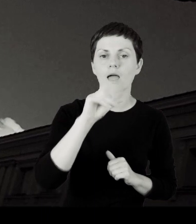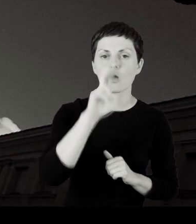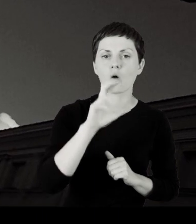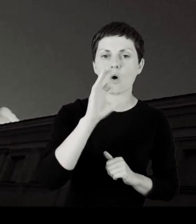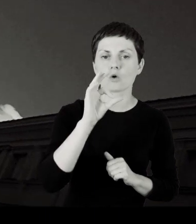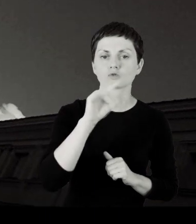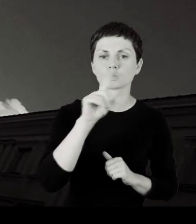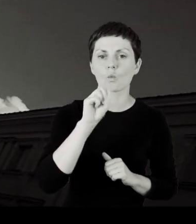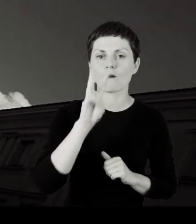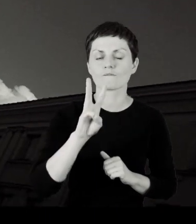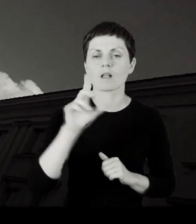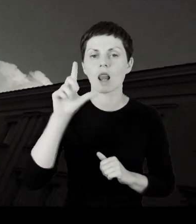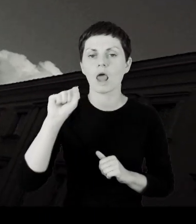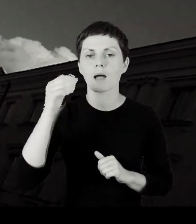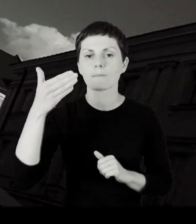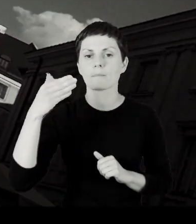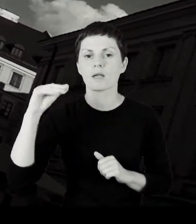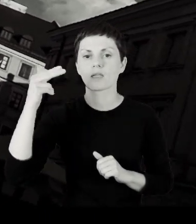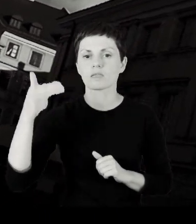Lechosław Lameński.